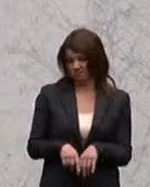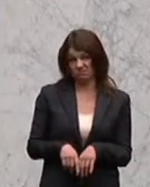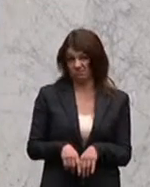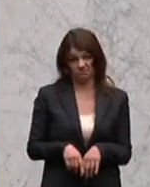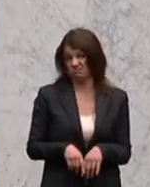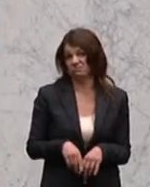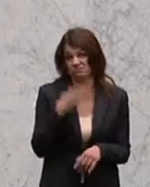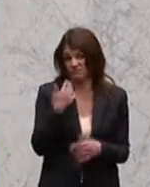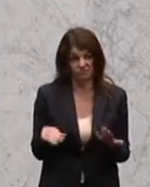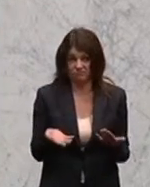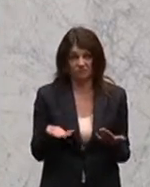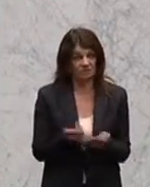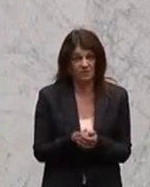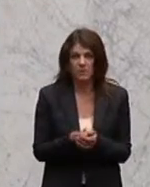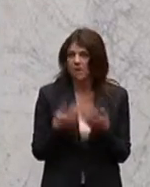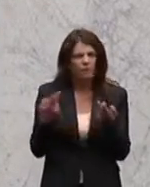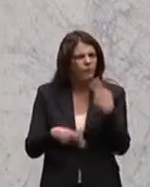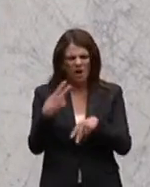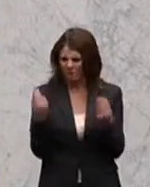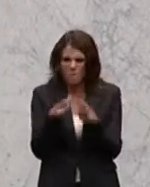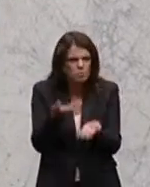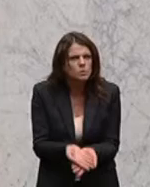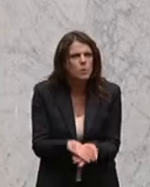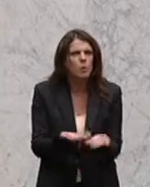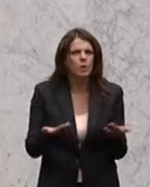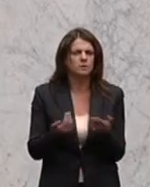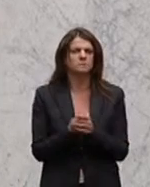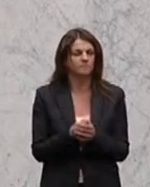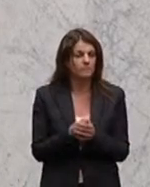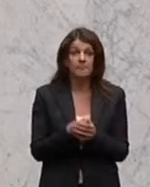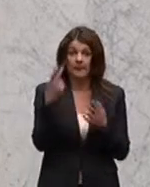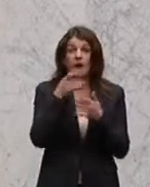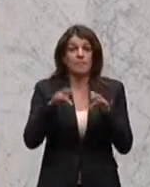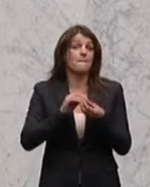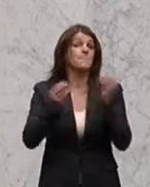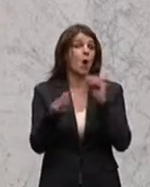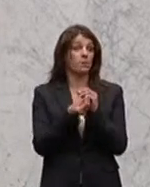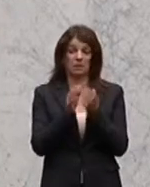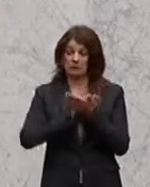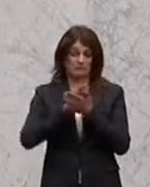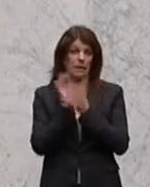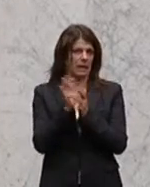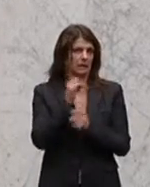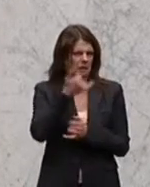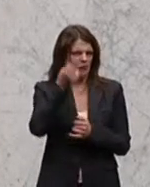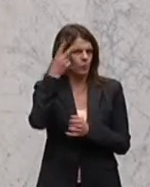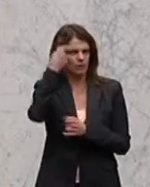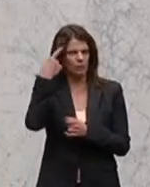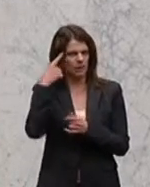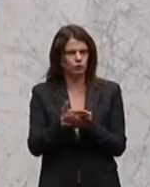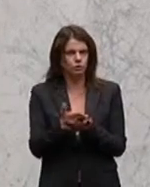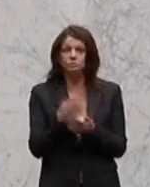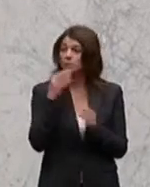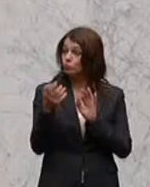sprechen. Aber wie kommt das Ganze? Natürlich ist es ein Problem, das bestreitet ja kein vernünftiger Mensch, wenn auf